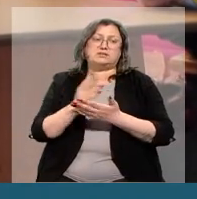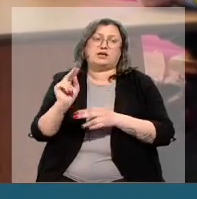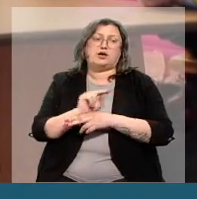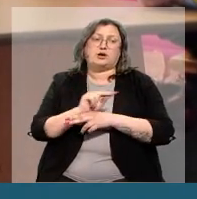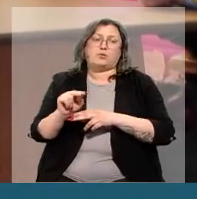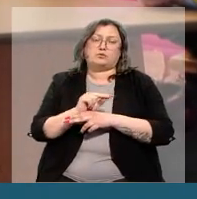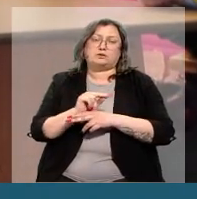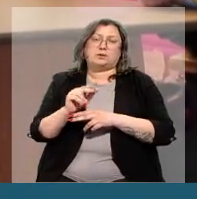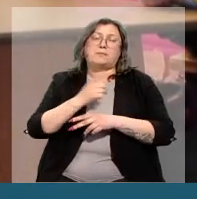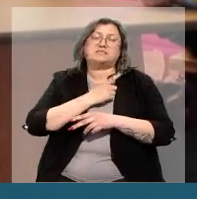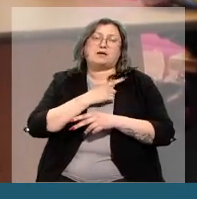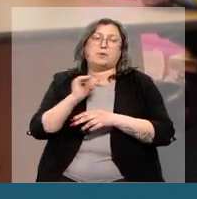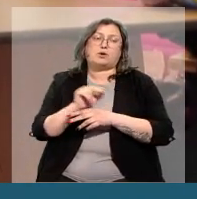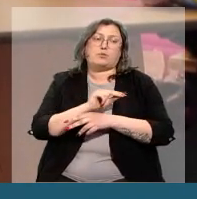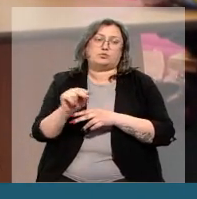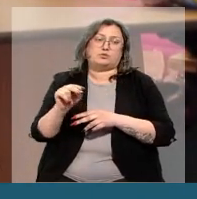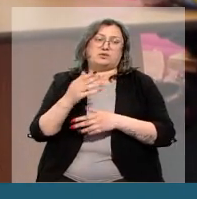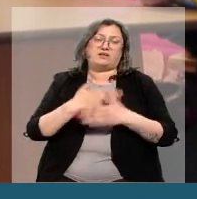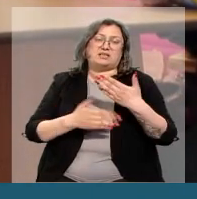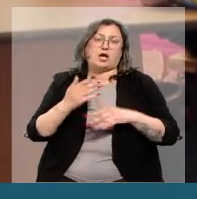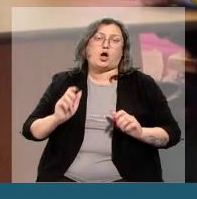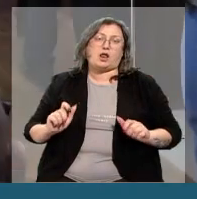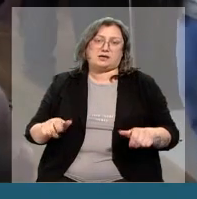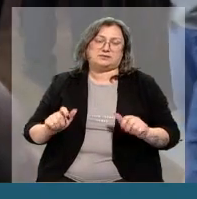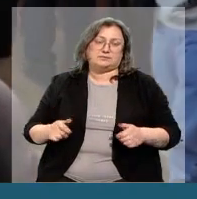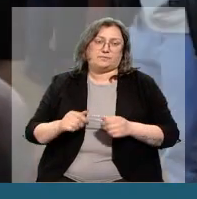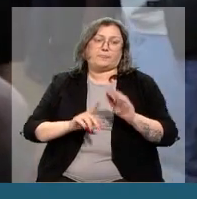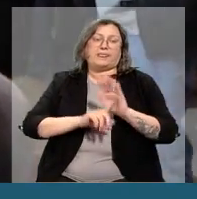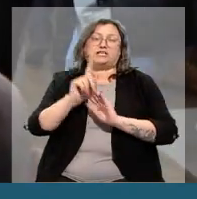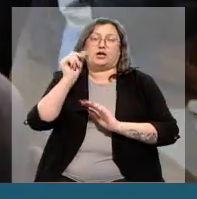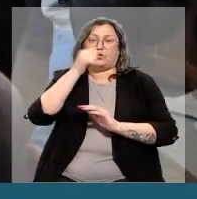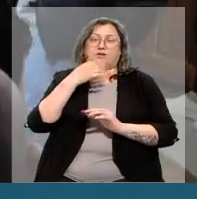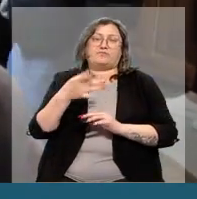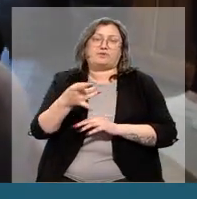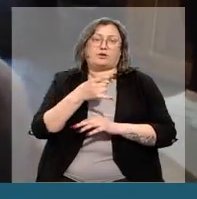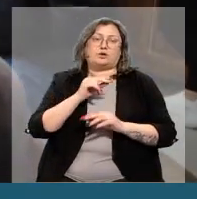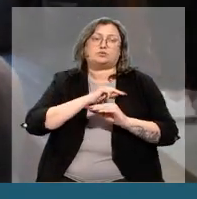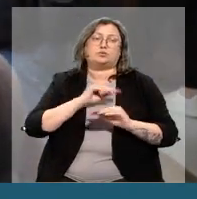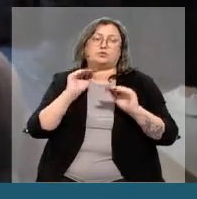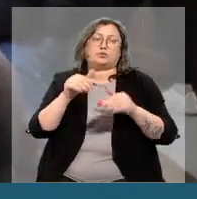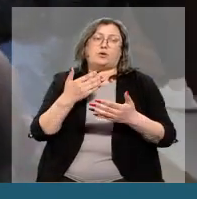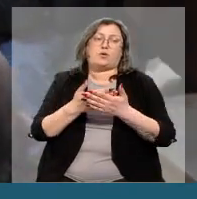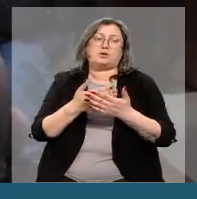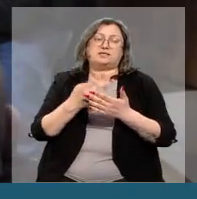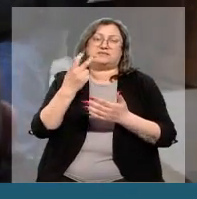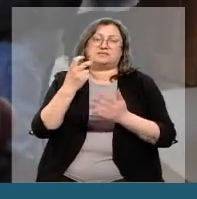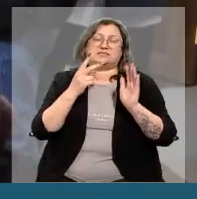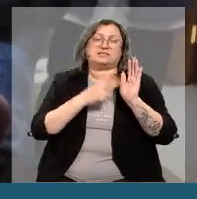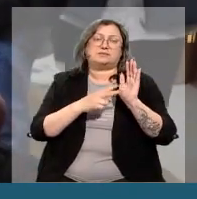мастерская по ремонту инвалидных колясок. С начала года в регионе трудоустроены порядка